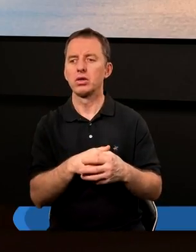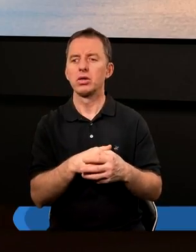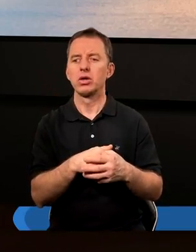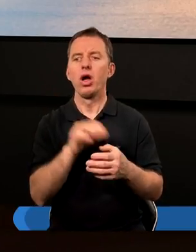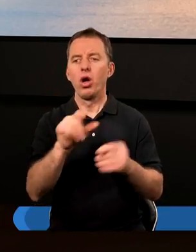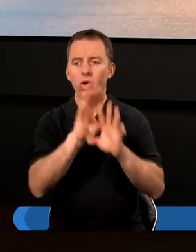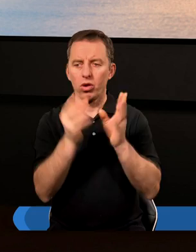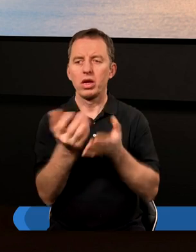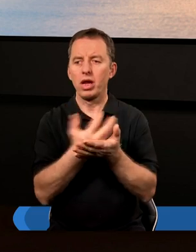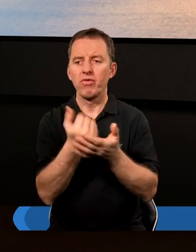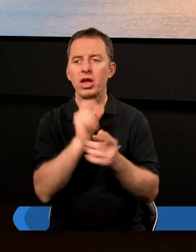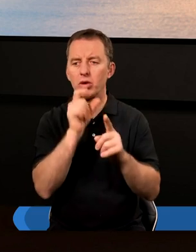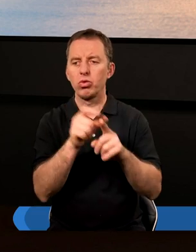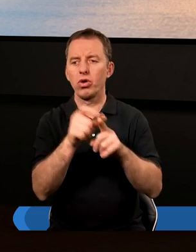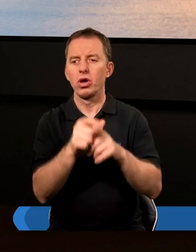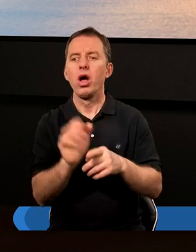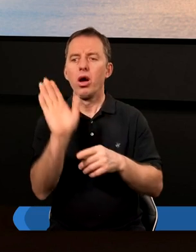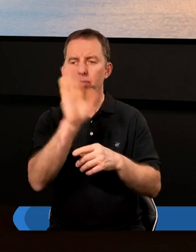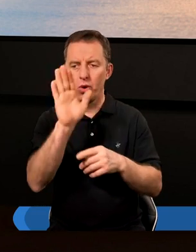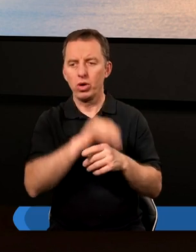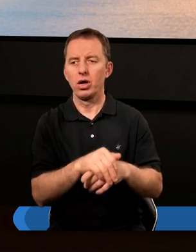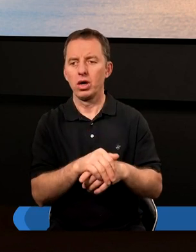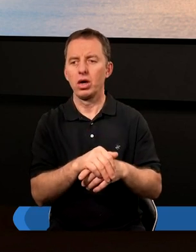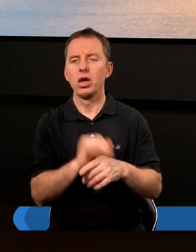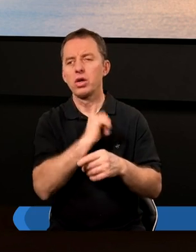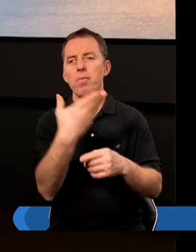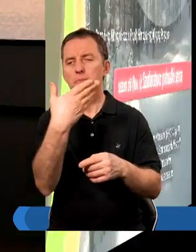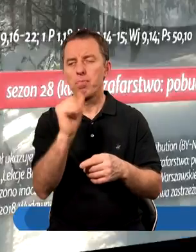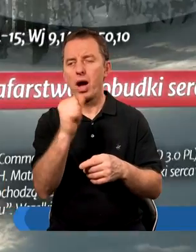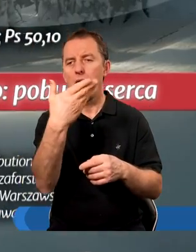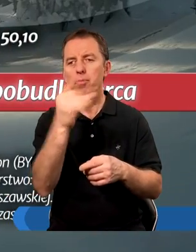On ogólnie zawiera się w słowach Bóg czy Mamona.